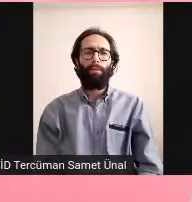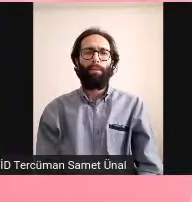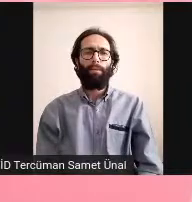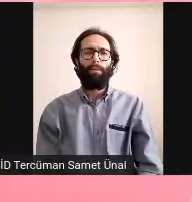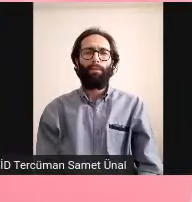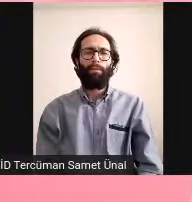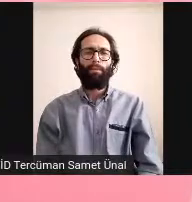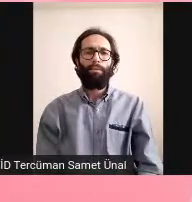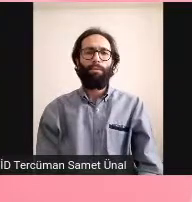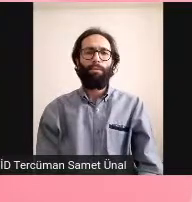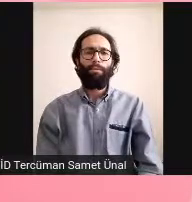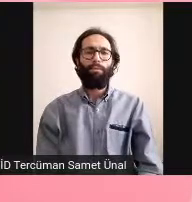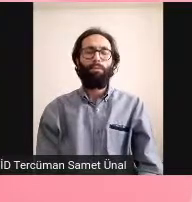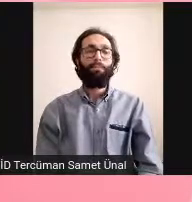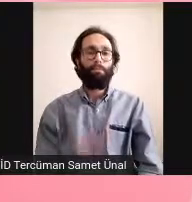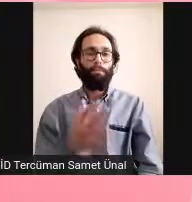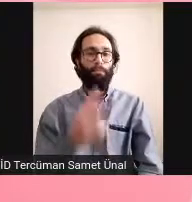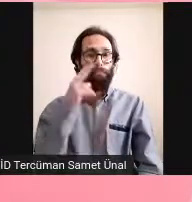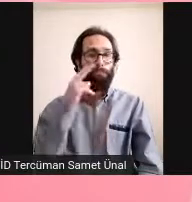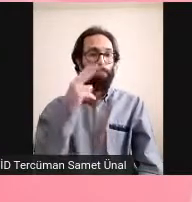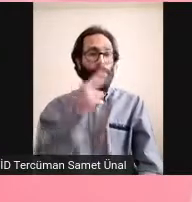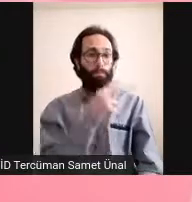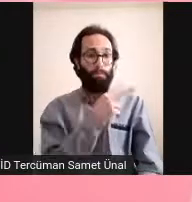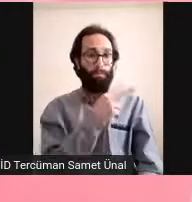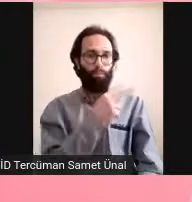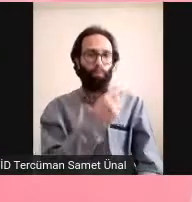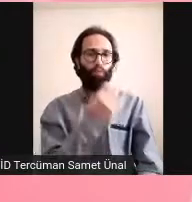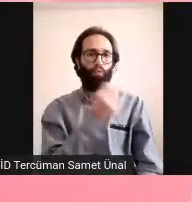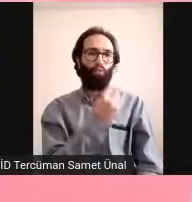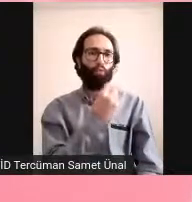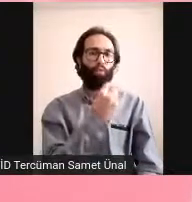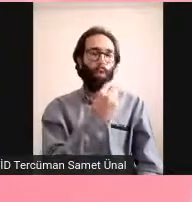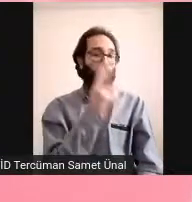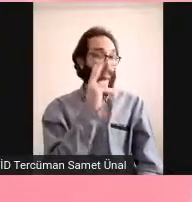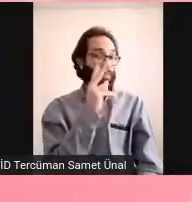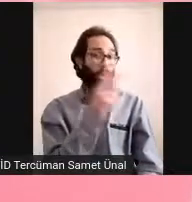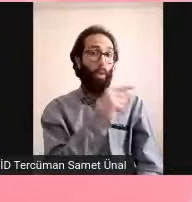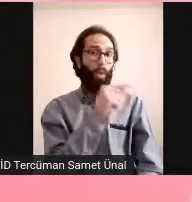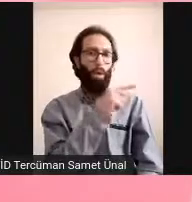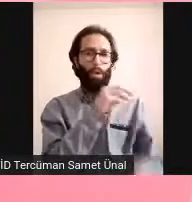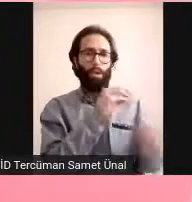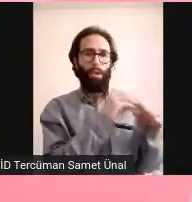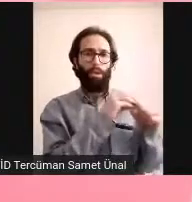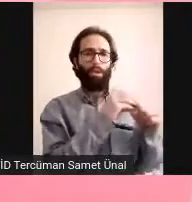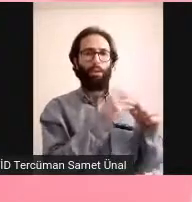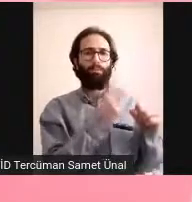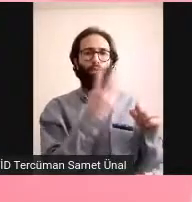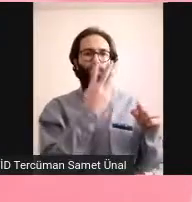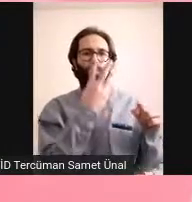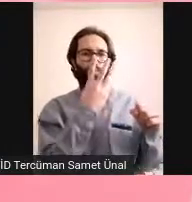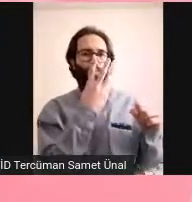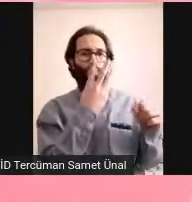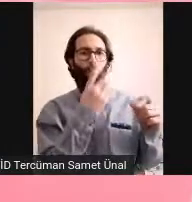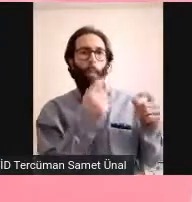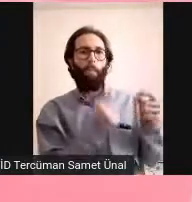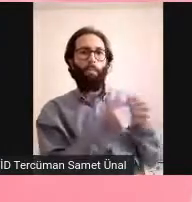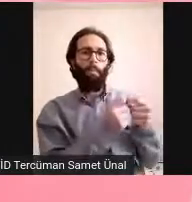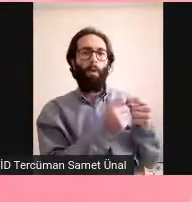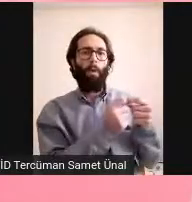bir çok güzel bir görsel. Artık böyle üç boyutlu şeyler yapılabiliyor.